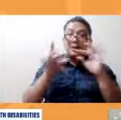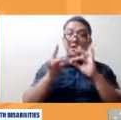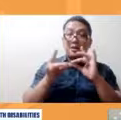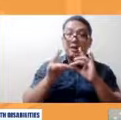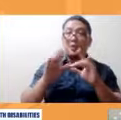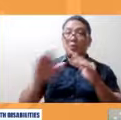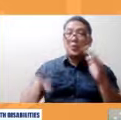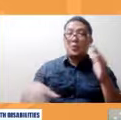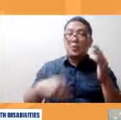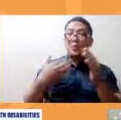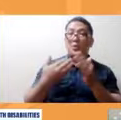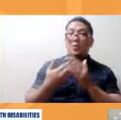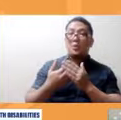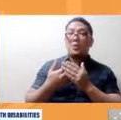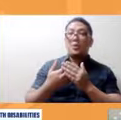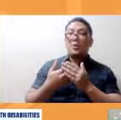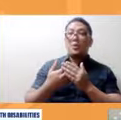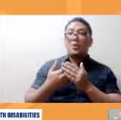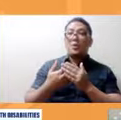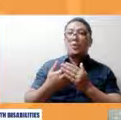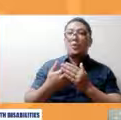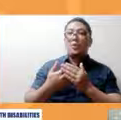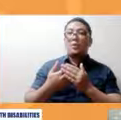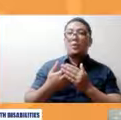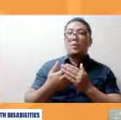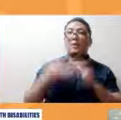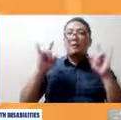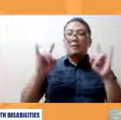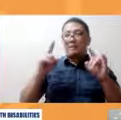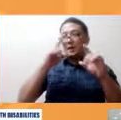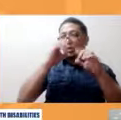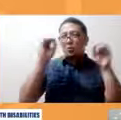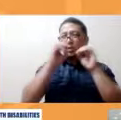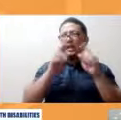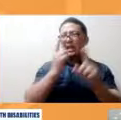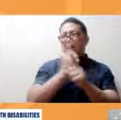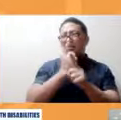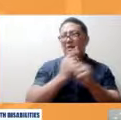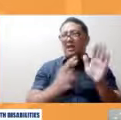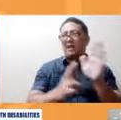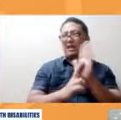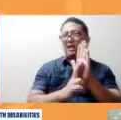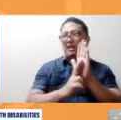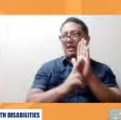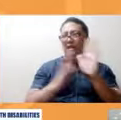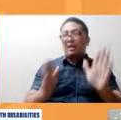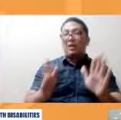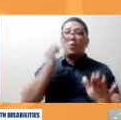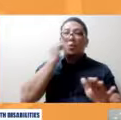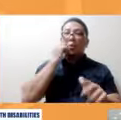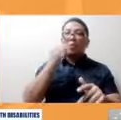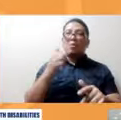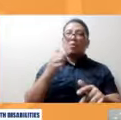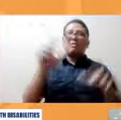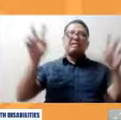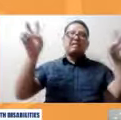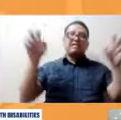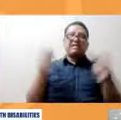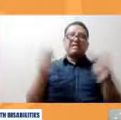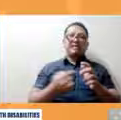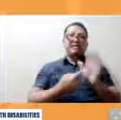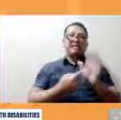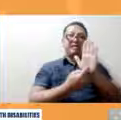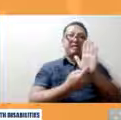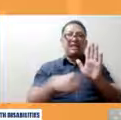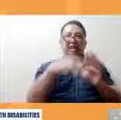ng entity ng media. Kasi wala kami yung proper representation. lagi kami ginagawang charity objects. In-objectify nyo